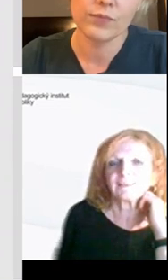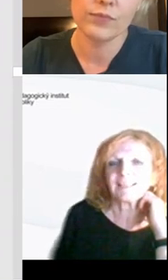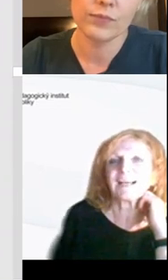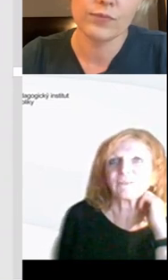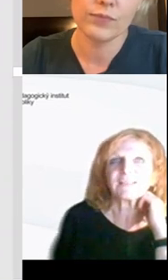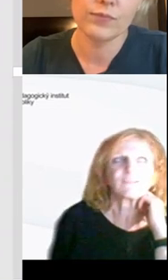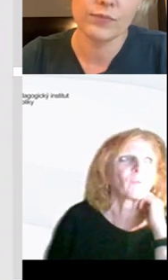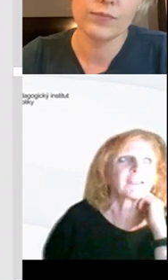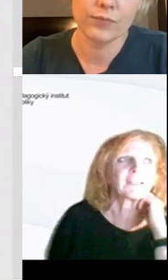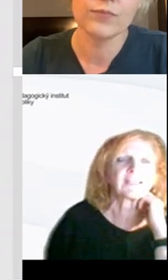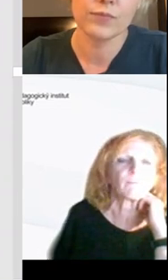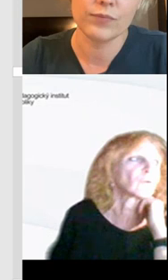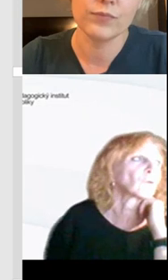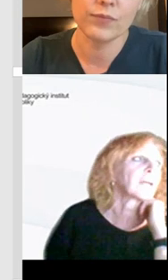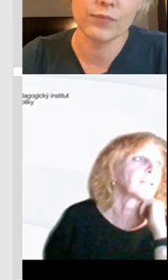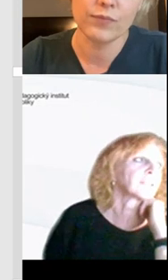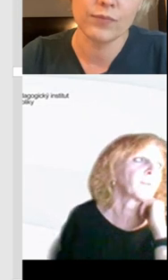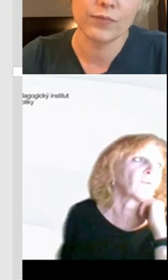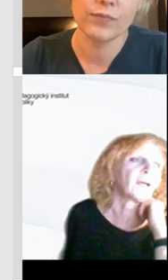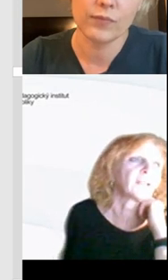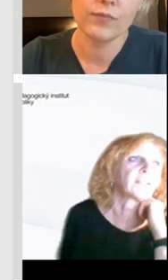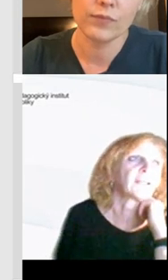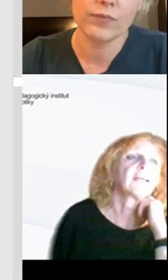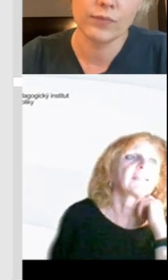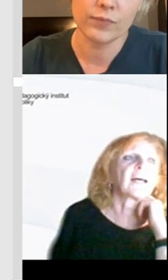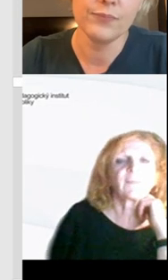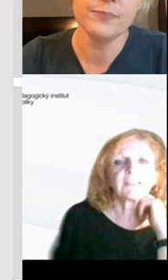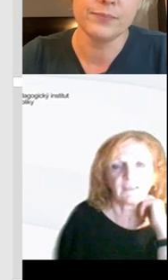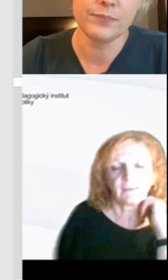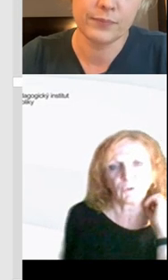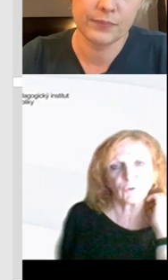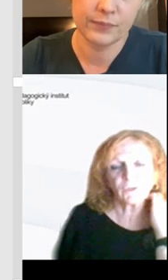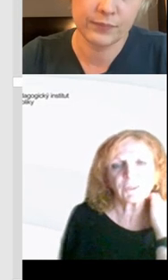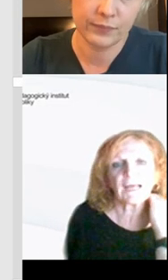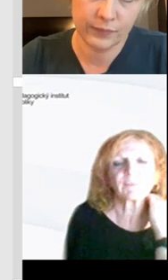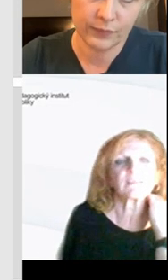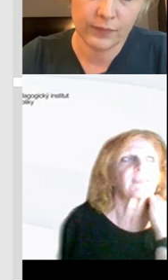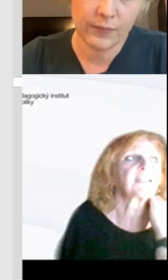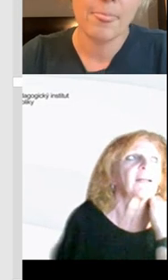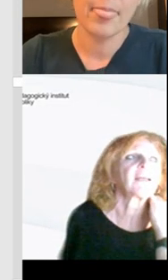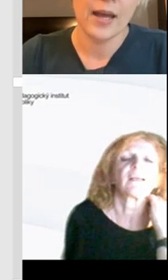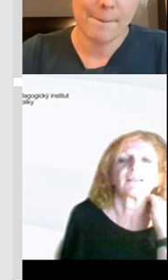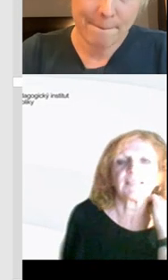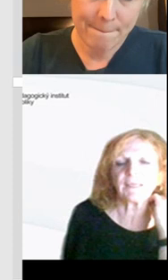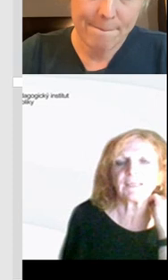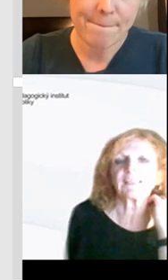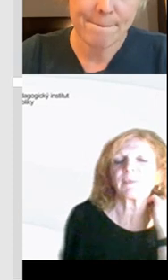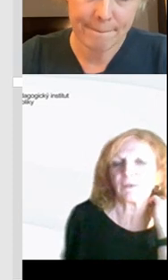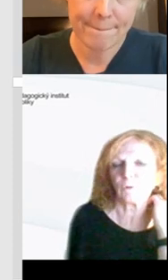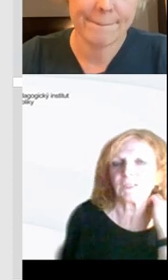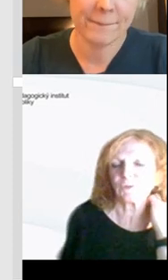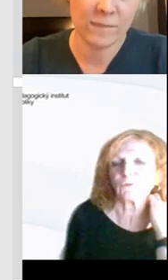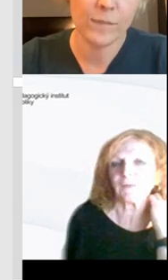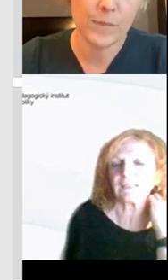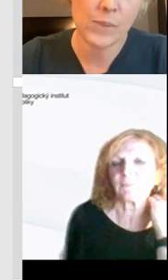se nechat vést v tom kritickém posuzování a spravování. Tahle věc je moc důležitá, my jsme ji dali sem, i